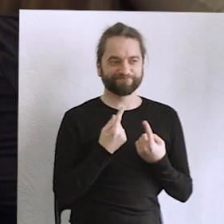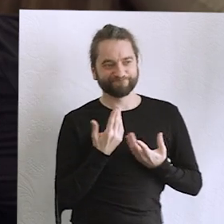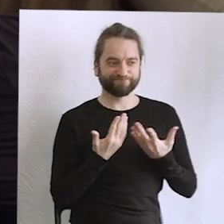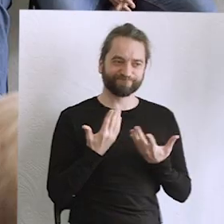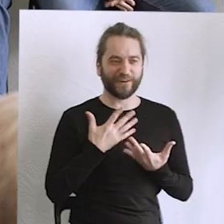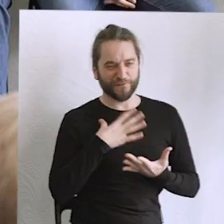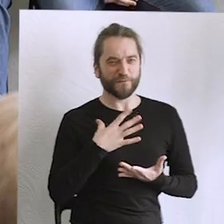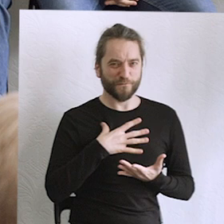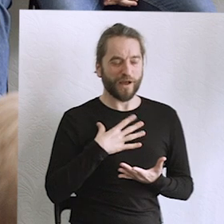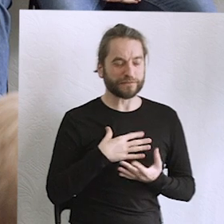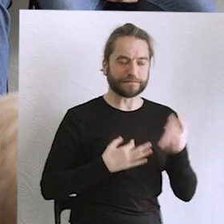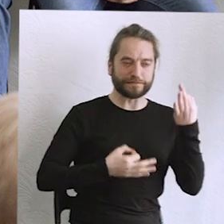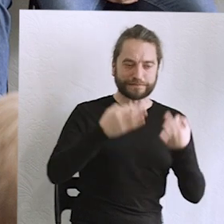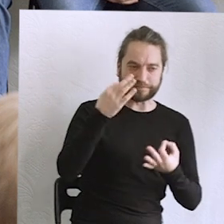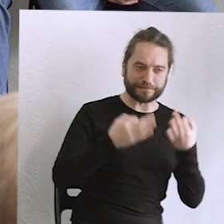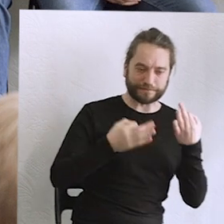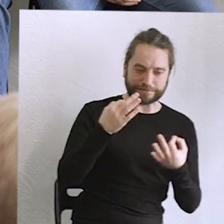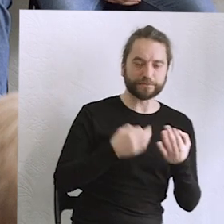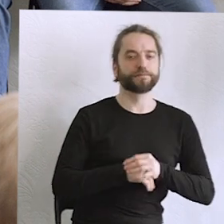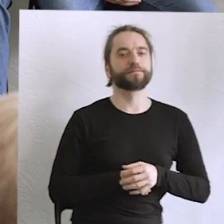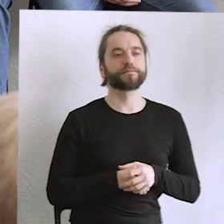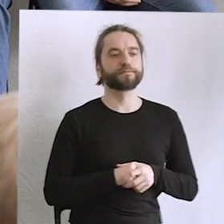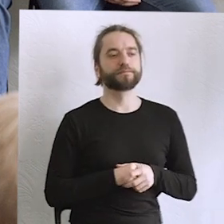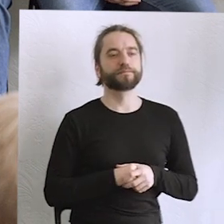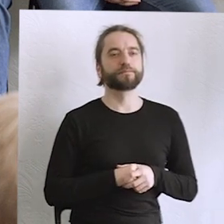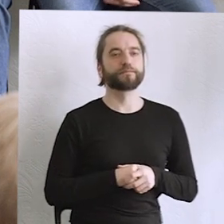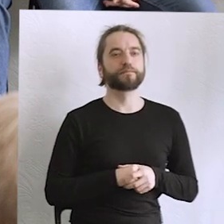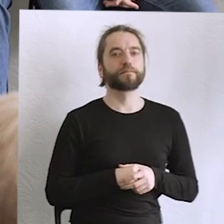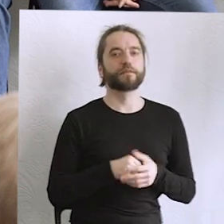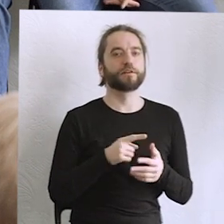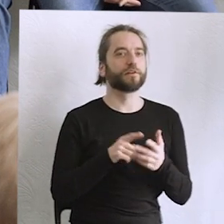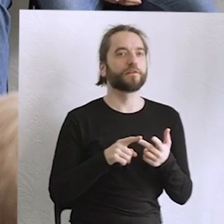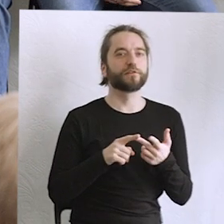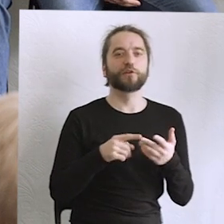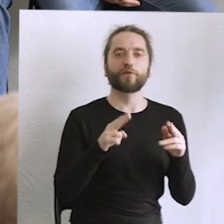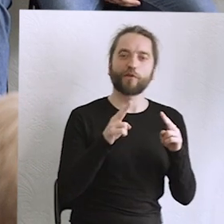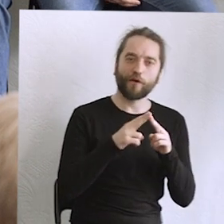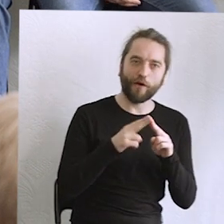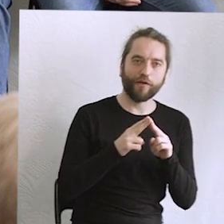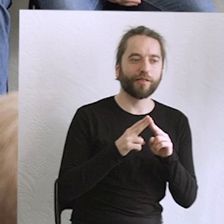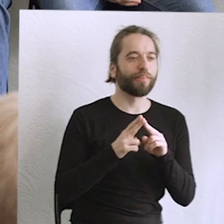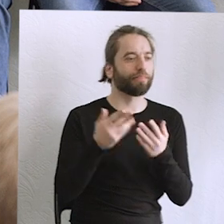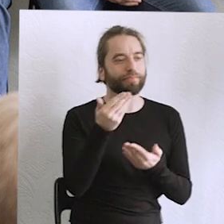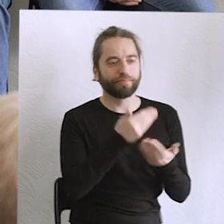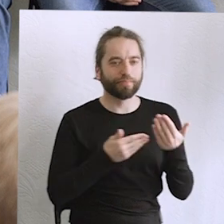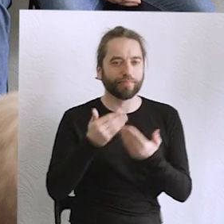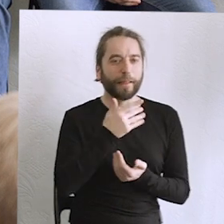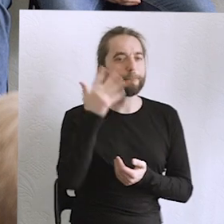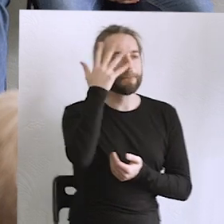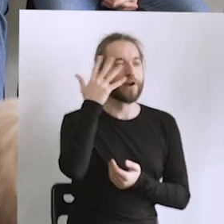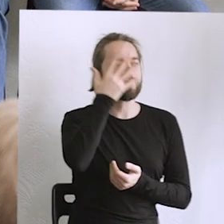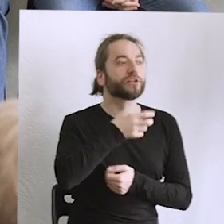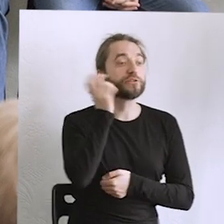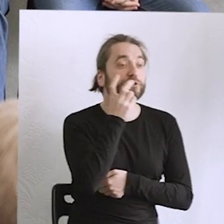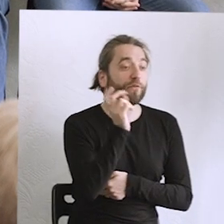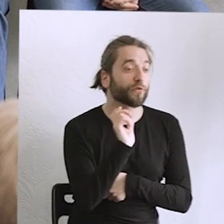warto się nad tym zastanowić. Ale też w tych wszystkich relacjach, po prostu marzeniach było ciekawe